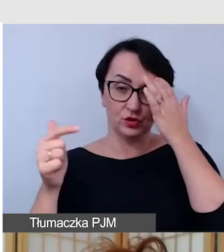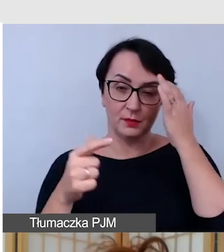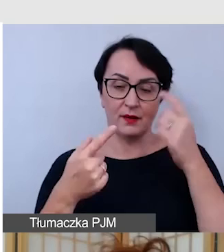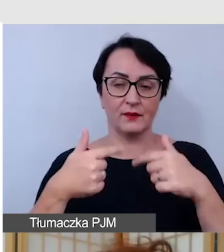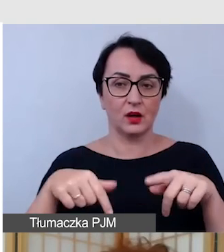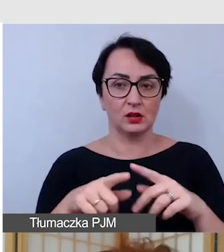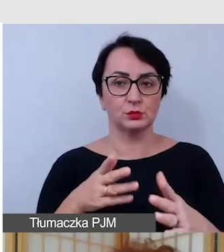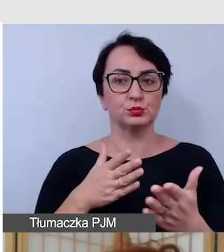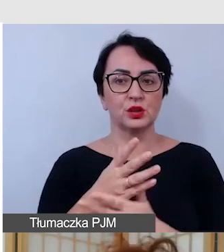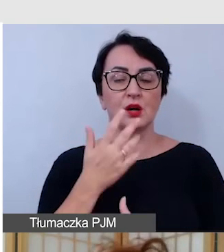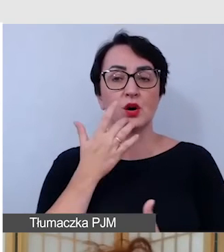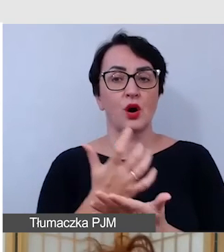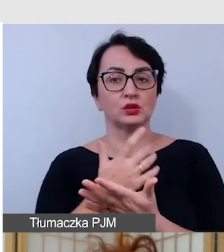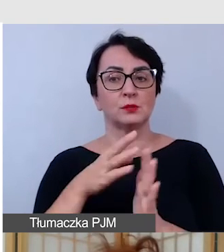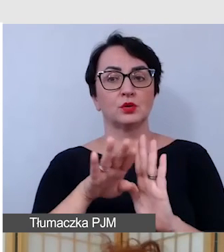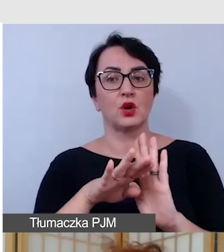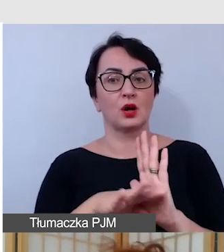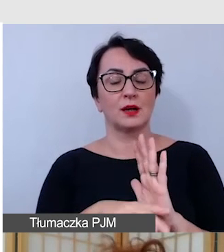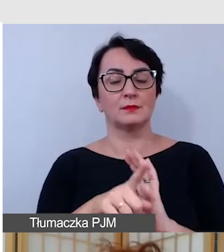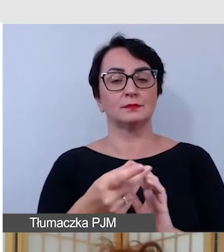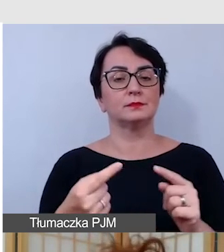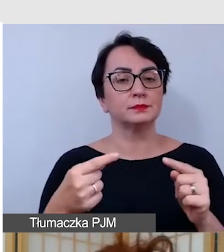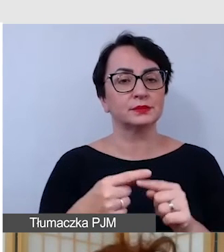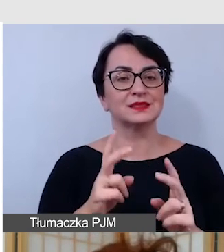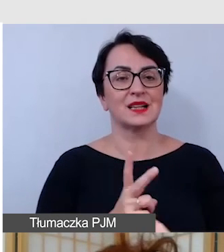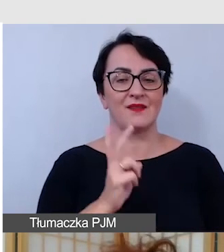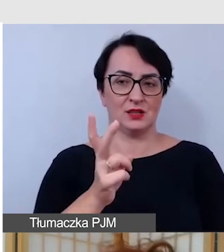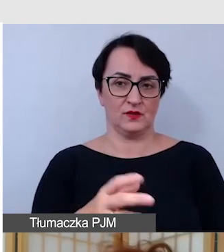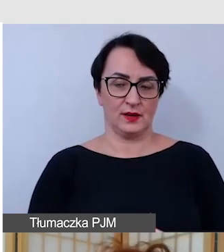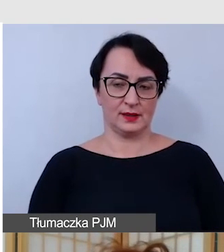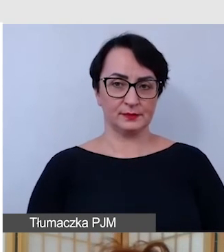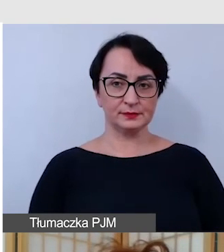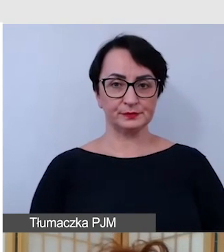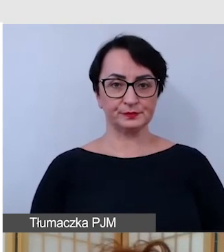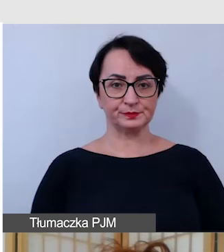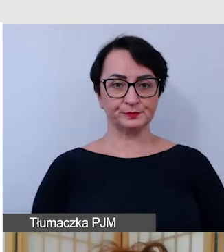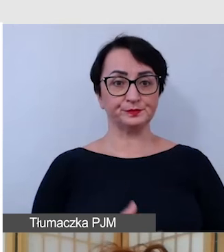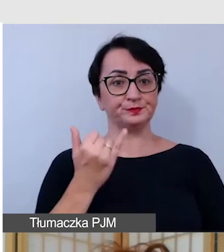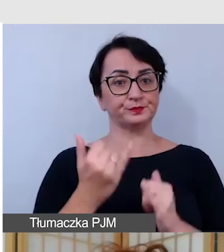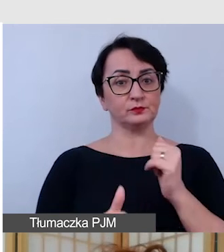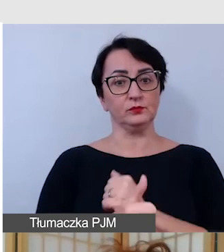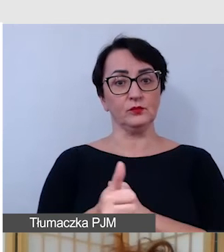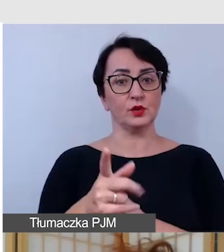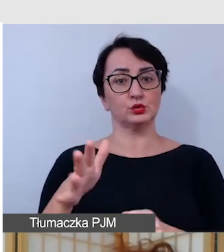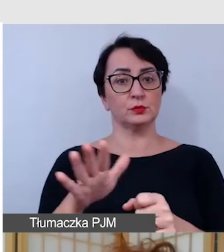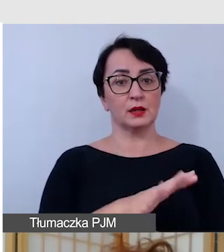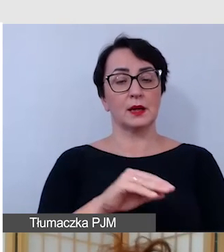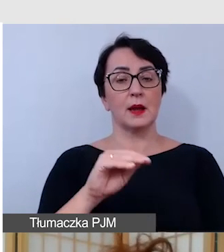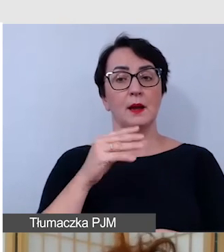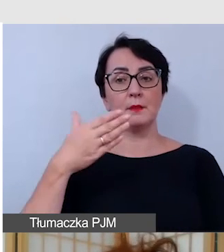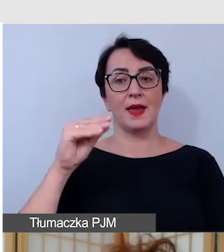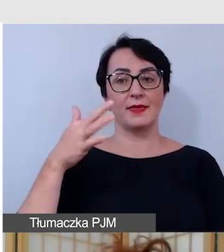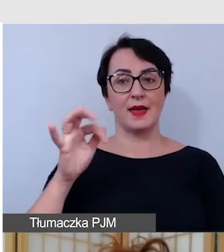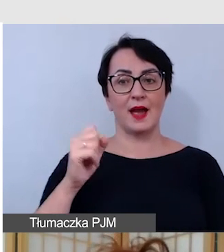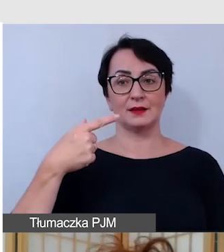przez korzystanie z programów, które są bardziej zaawansowane. Jeżeli chodzi o uzupełnienie metadanych w tego